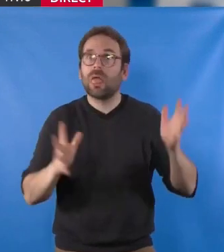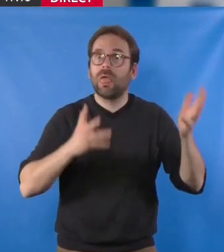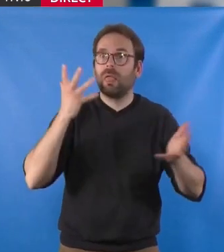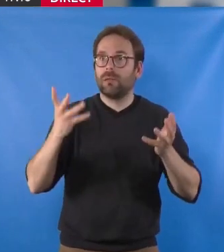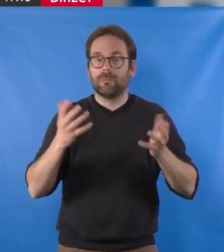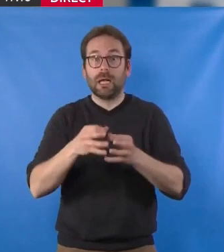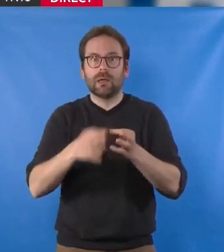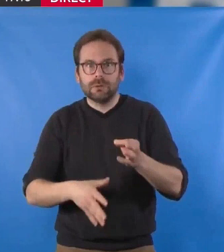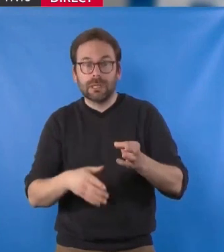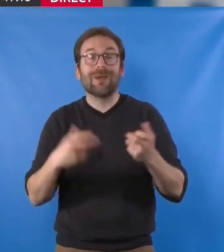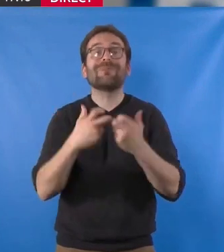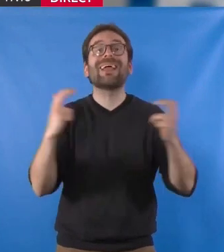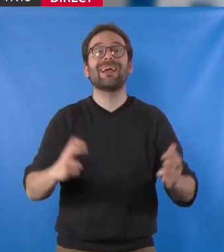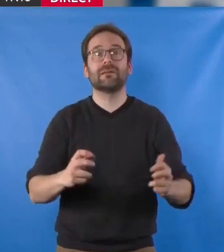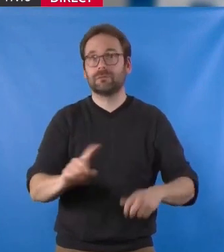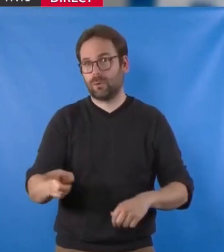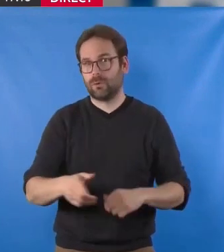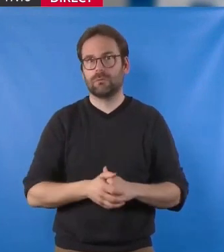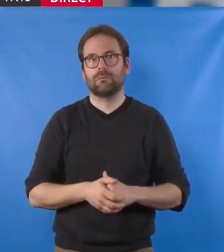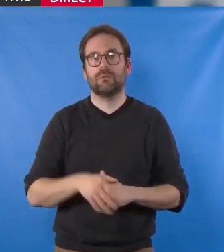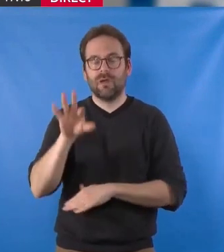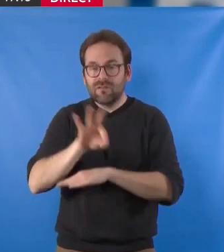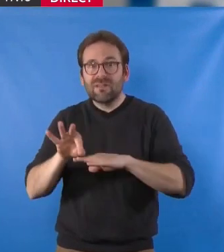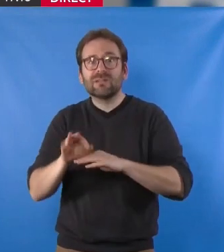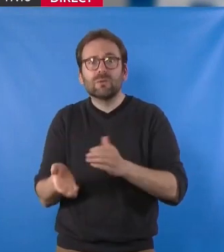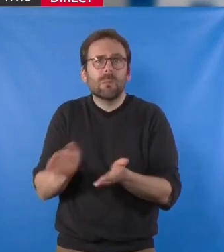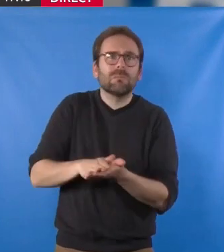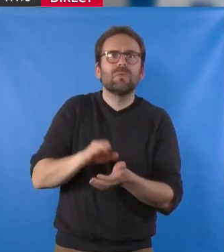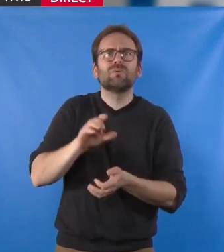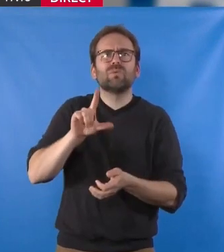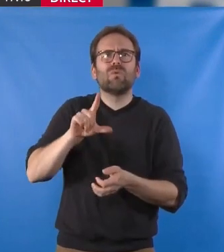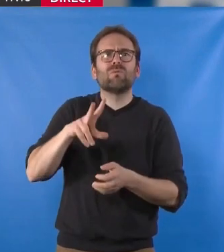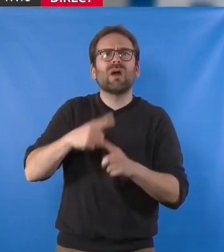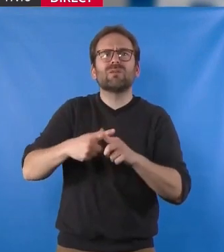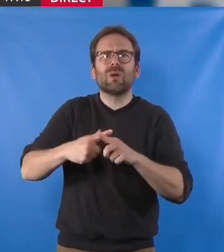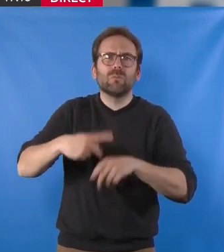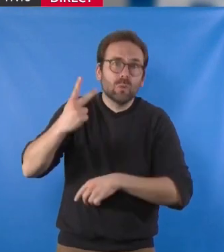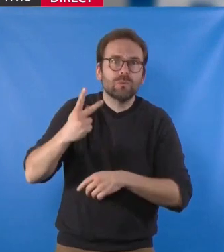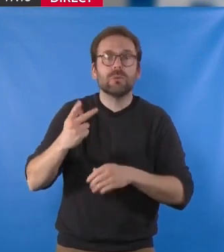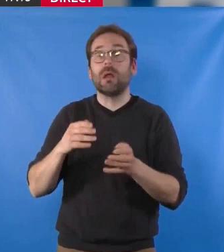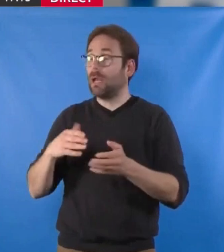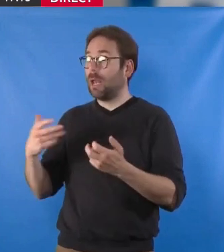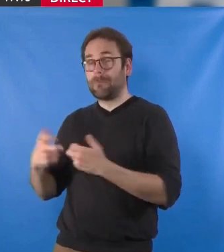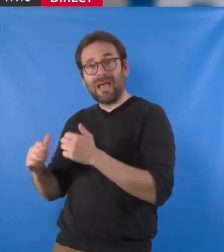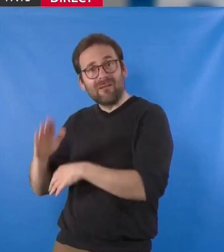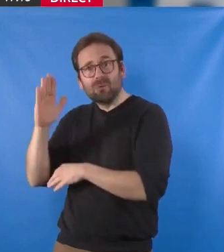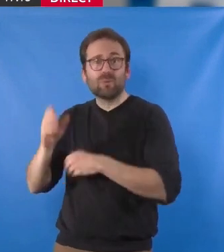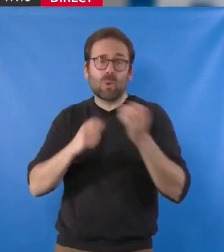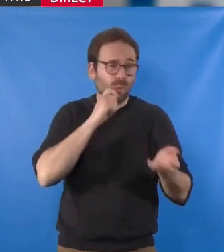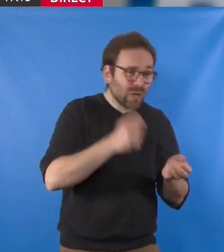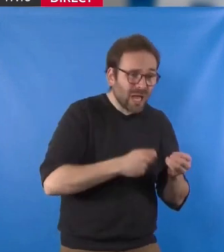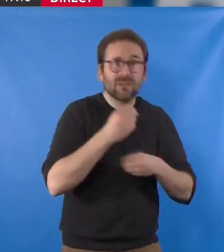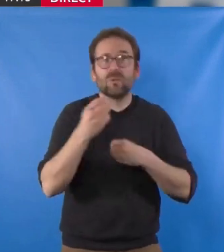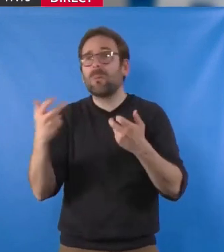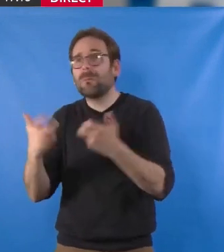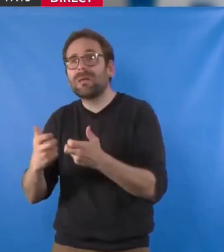été loin de voir baisser les prix, en payant leurs factures deux à trois fois plus chères, avant même l'inflation galopante, la guerre en Ukraine ou la montée